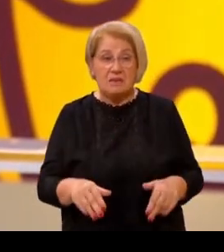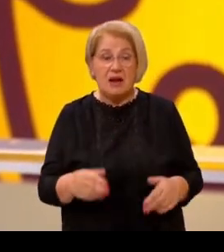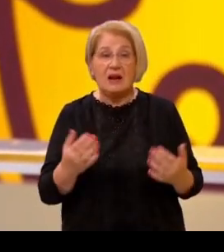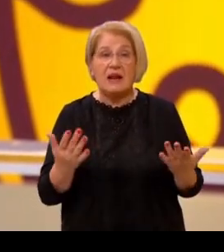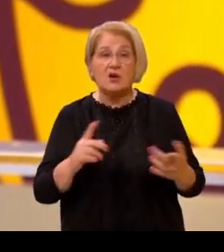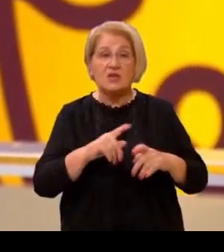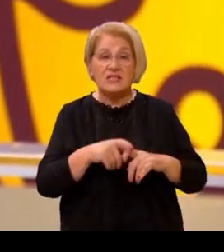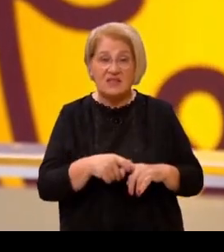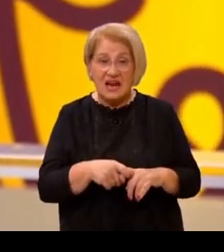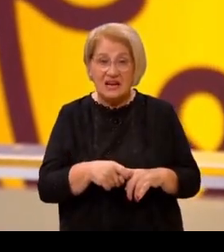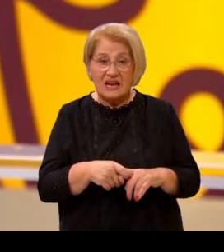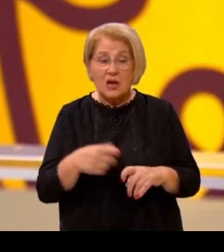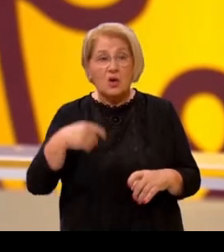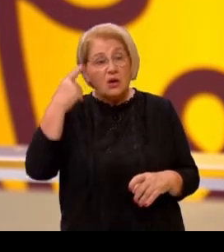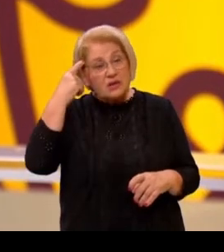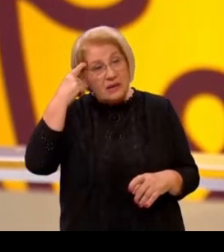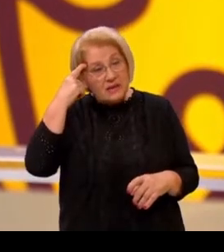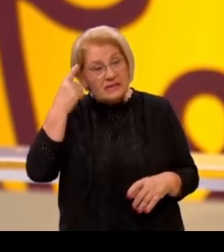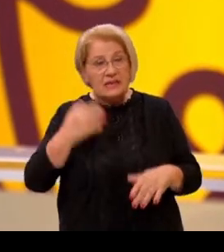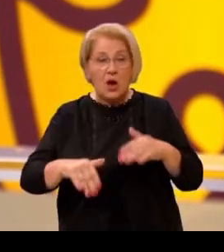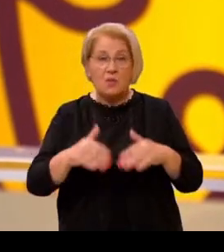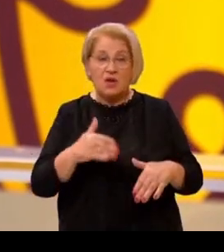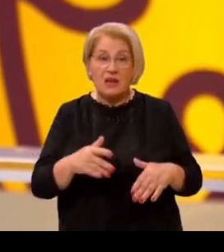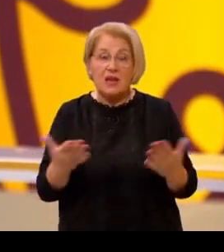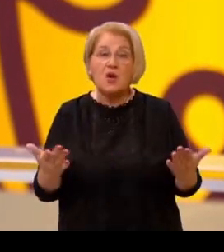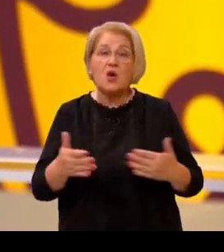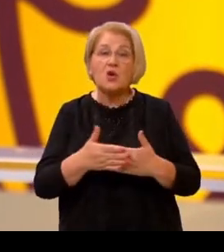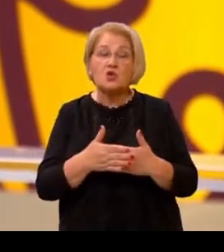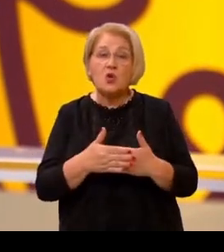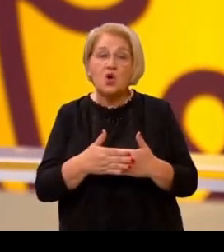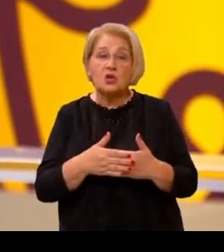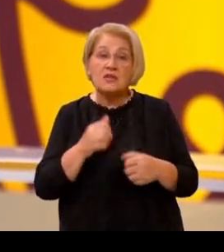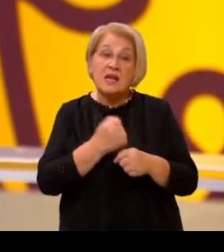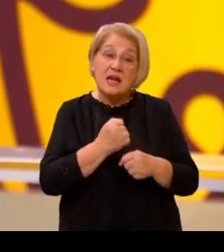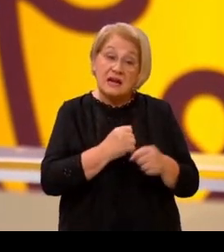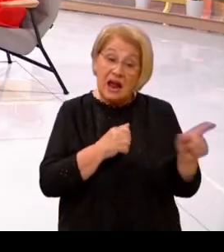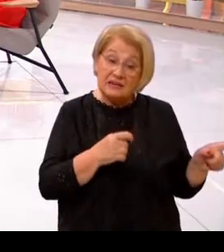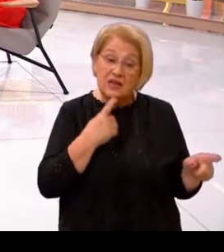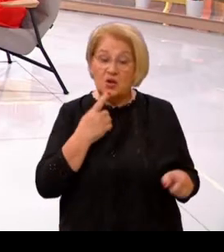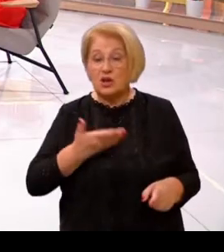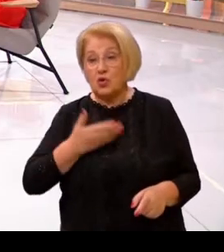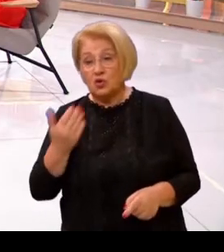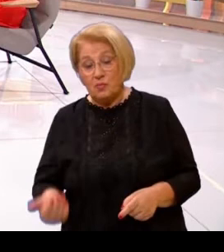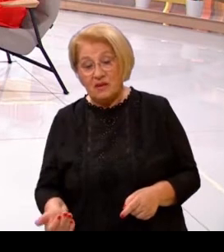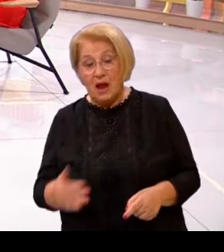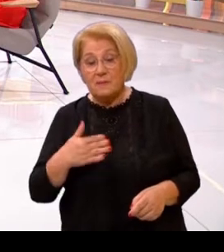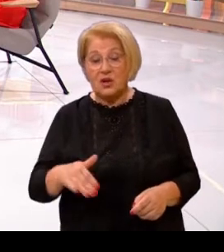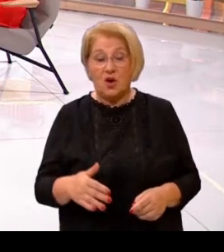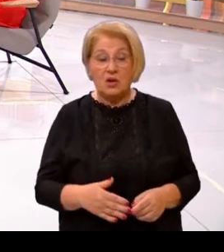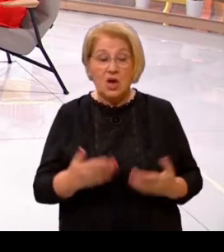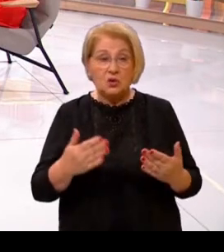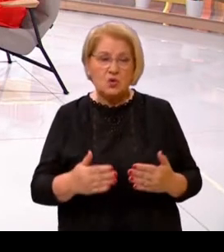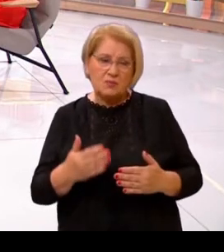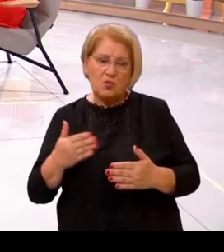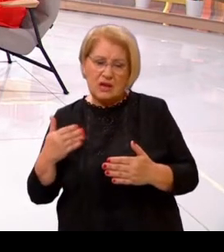nego je stvar koliko se misli na umirovljenike i koliki su ti odnosi onih koji rade i onih koji primaju mirovine. Znači, tu smo u velikom